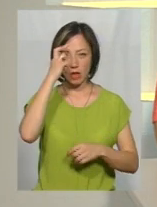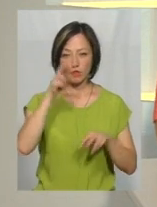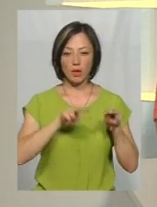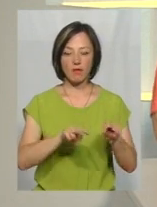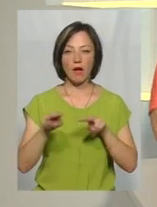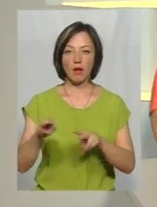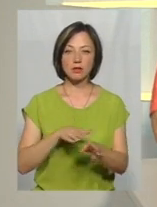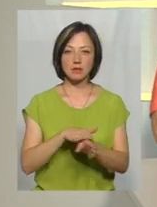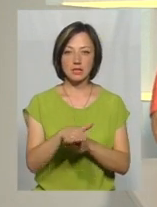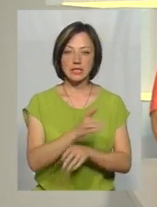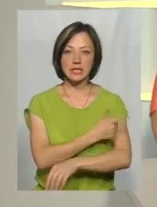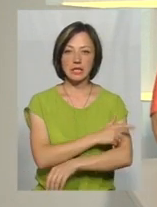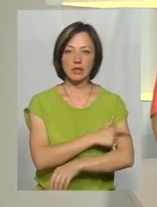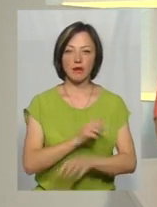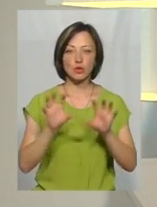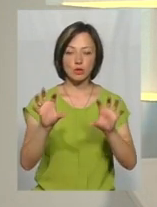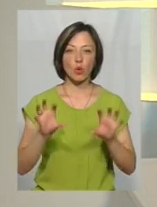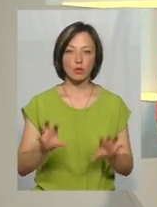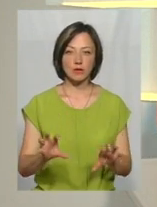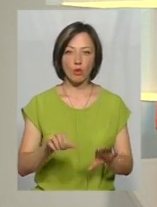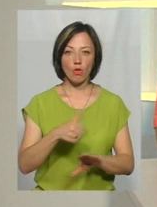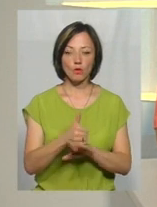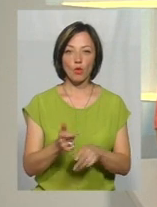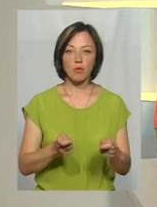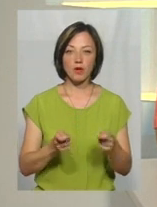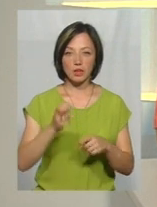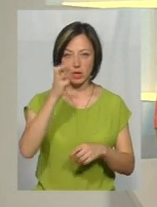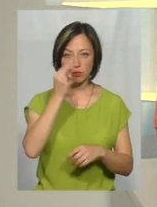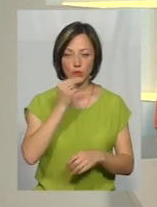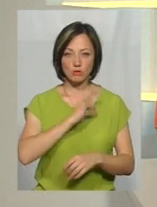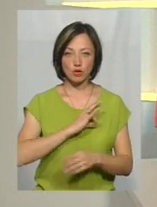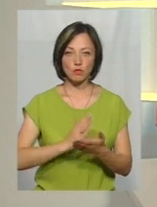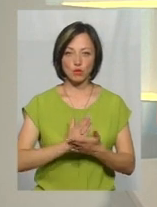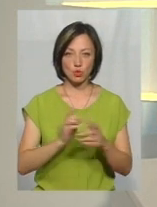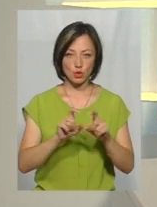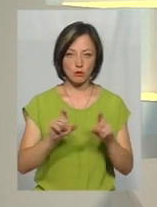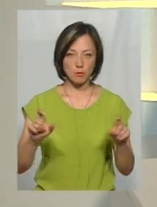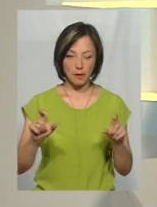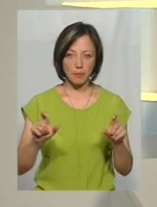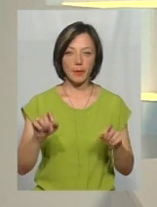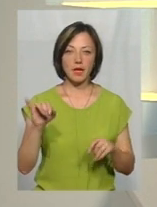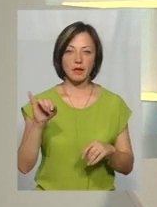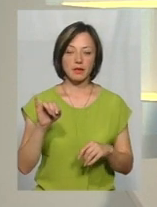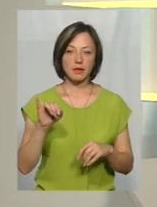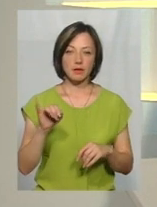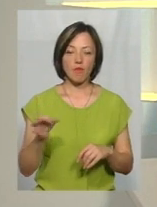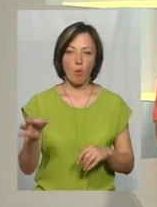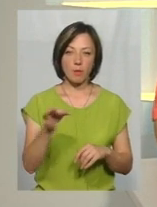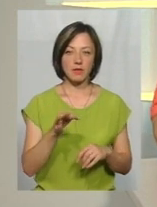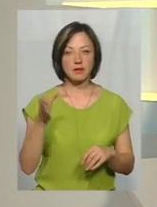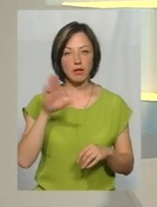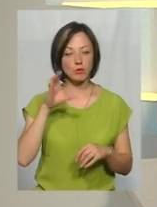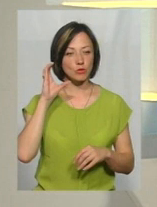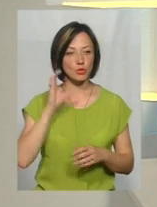нагляду за дотриманням санітарного законодавства Головного управління Держпродспоживслужби у Хмельницькій області Ігор Баланюк. Давайте